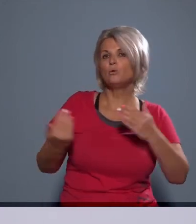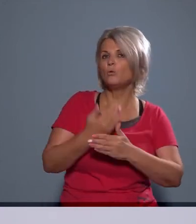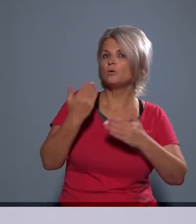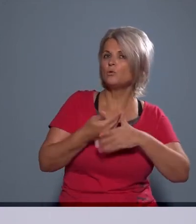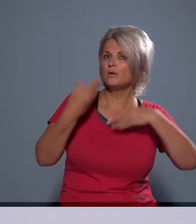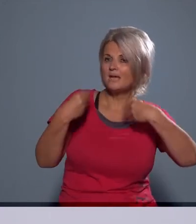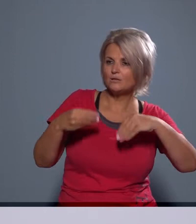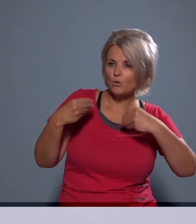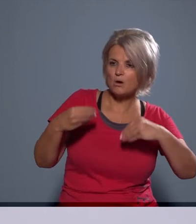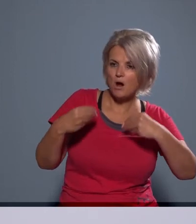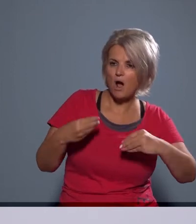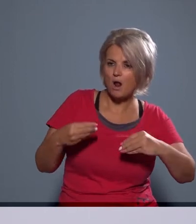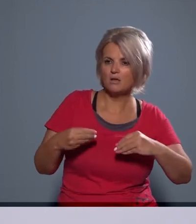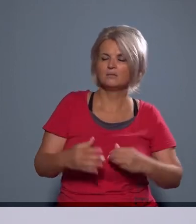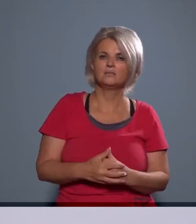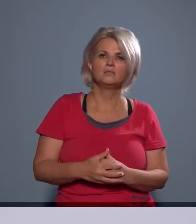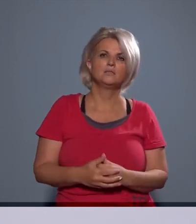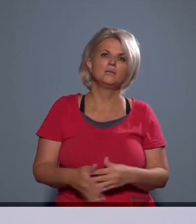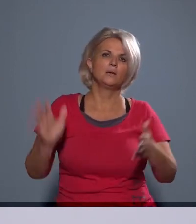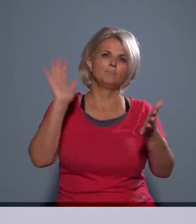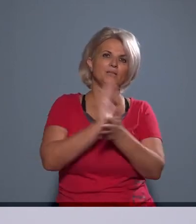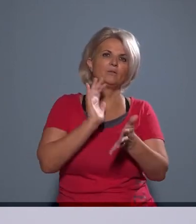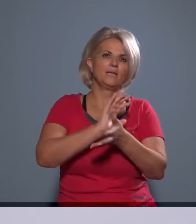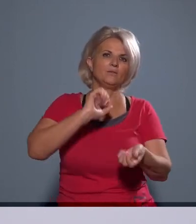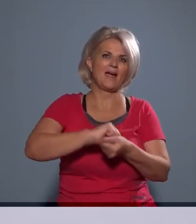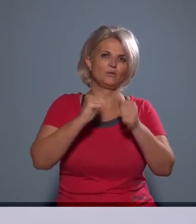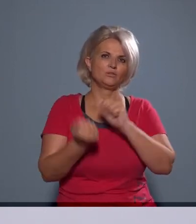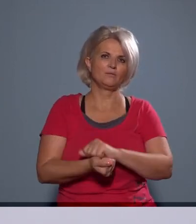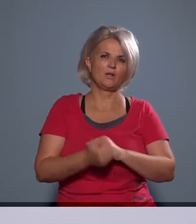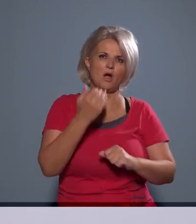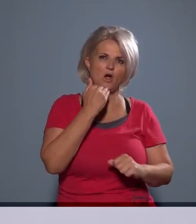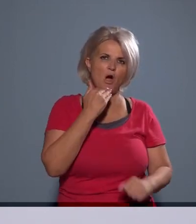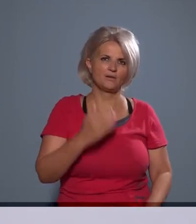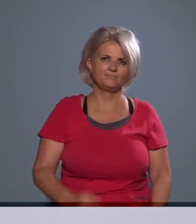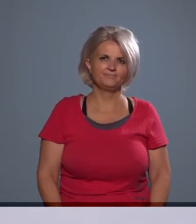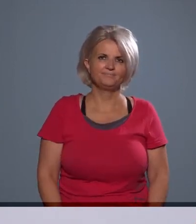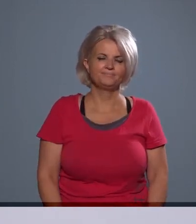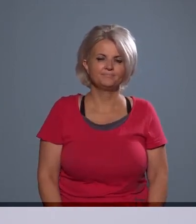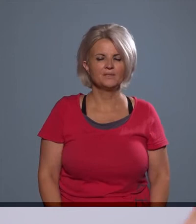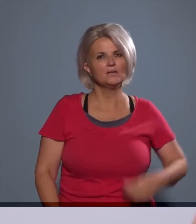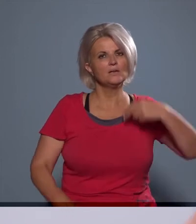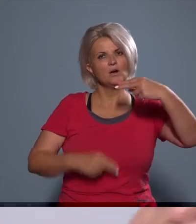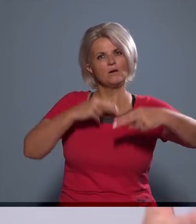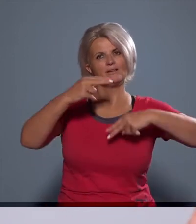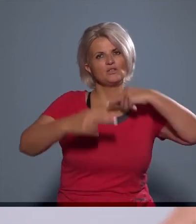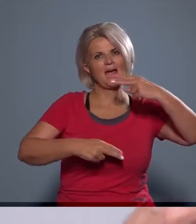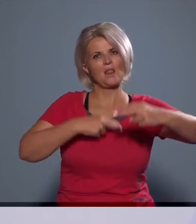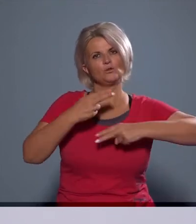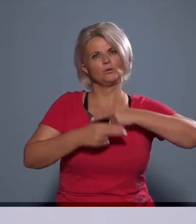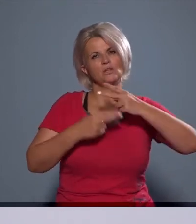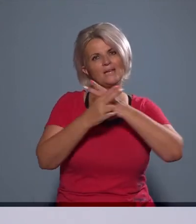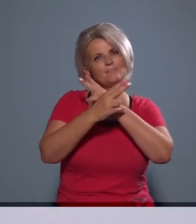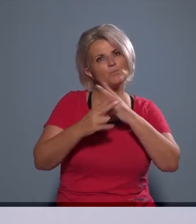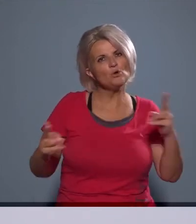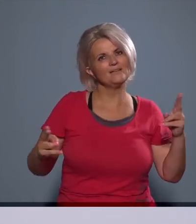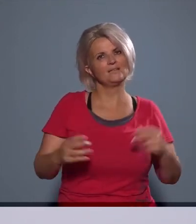újabb indokokkal támaszza alá a változtatási igényeket, vagy legalábbis a vizsgálatoknak a kiterjesztését,